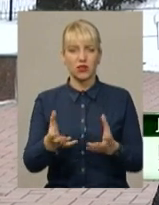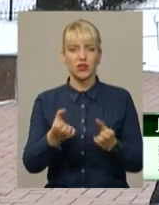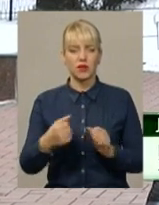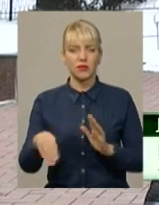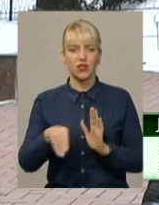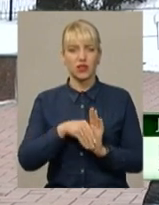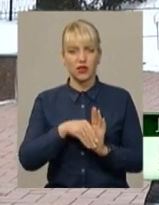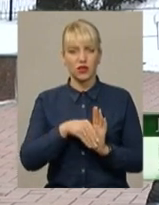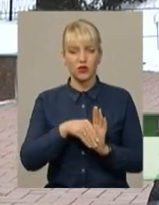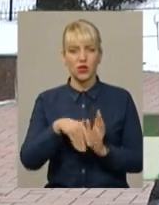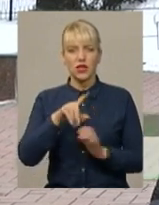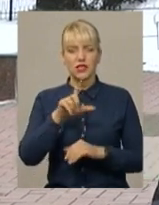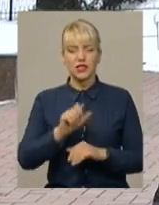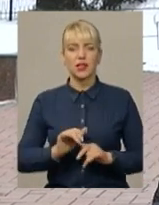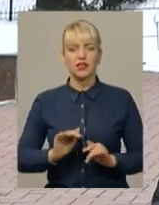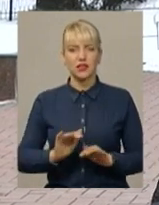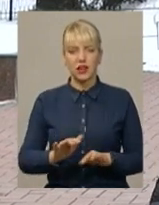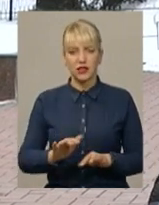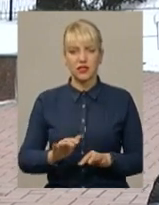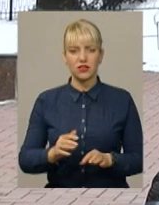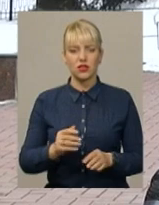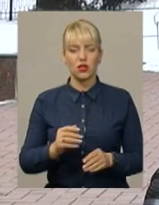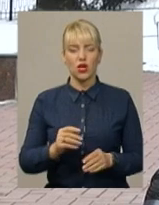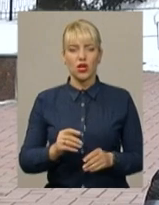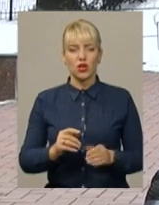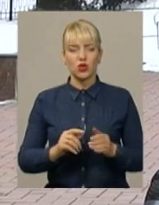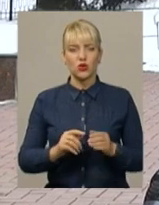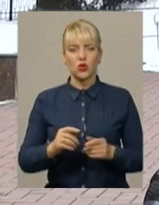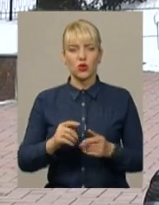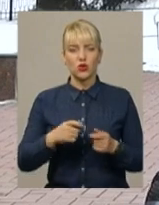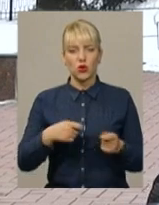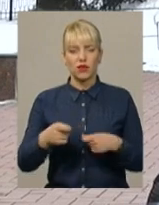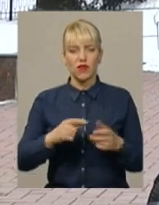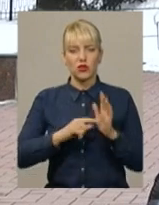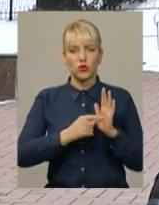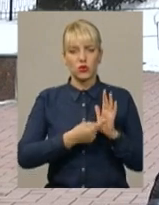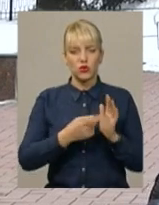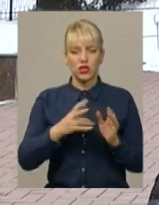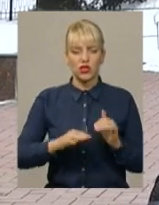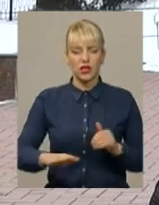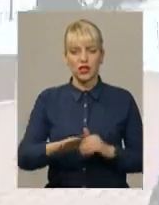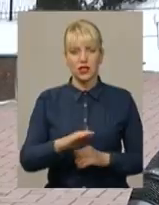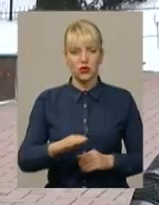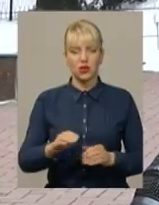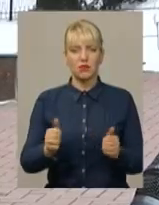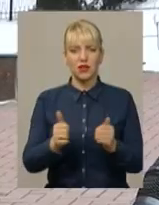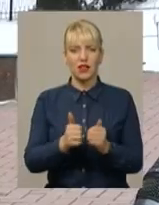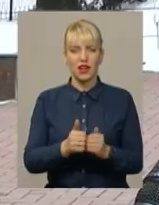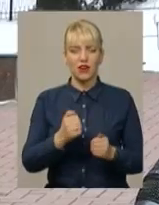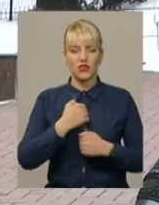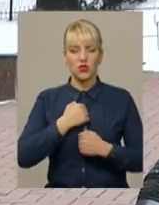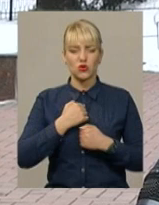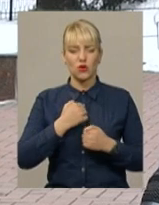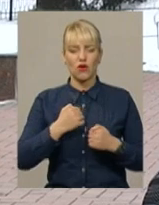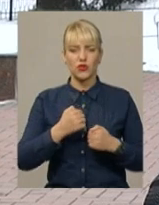за діяльність торговельної точки на території, прилеглій до військової частини. Командира військової